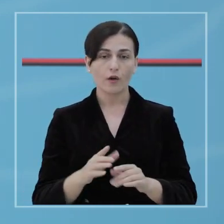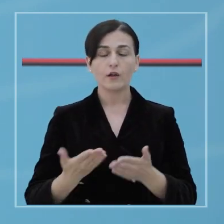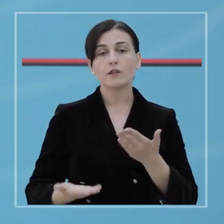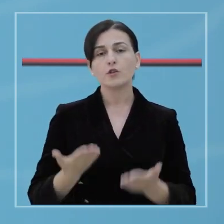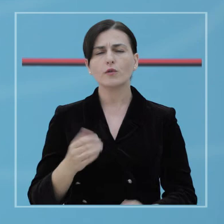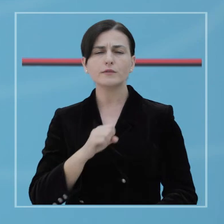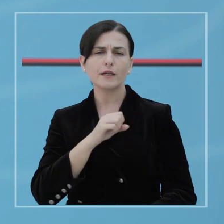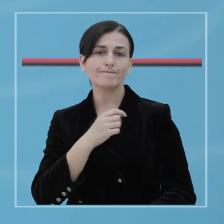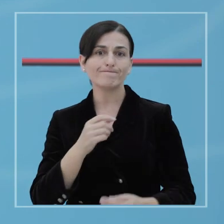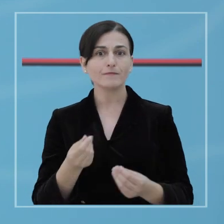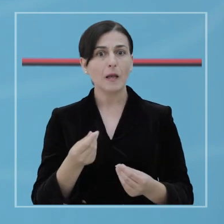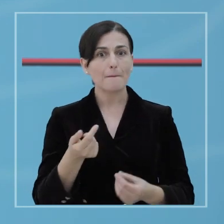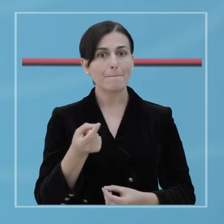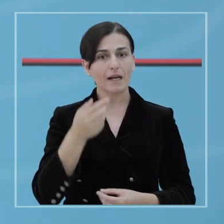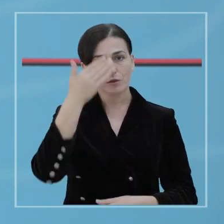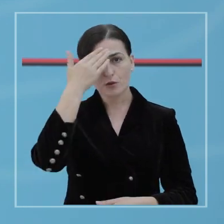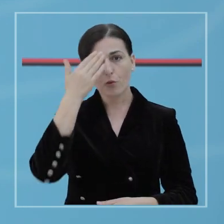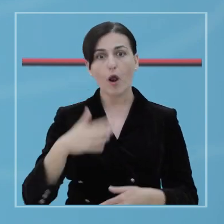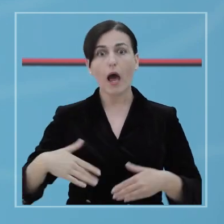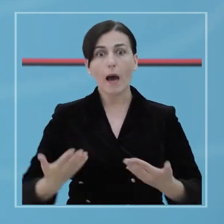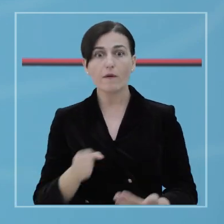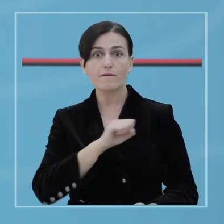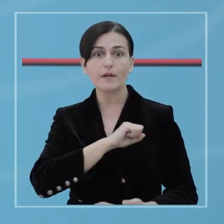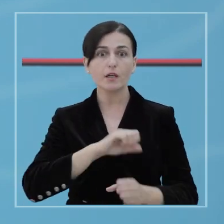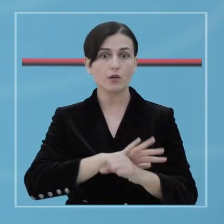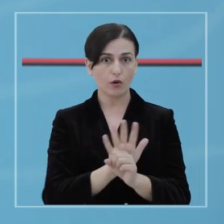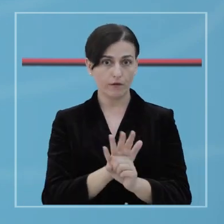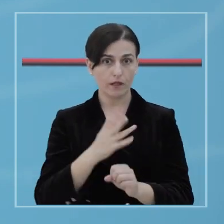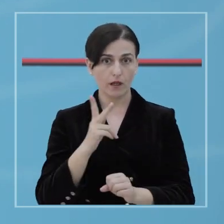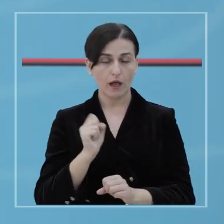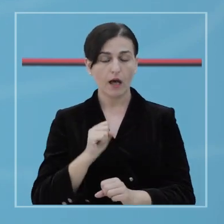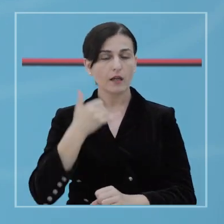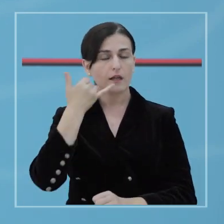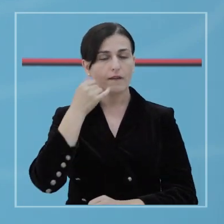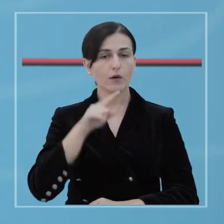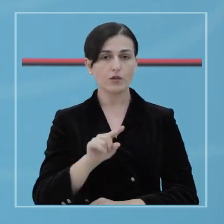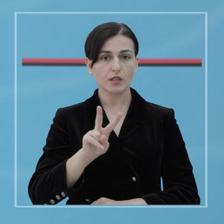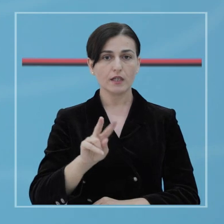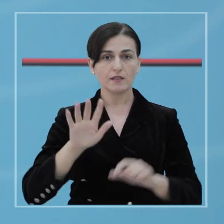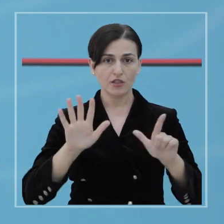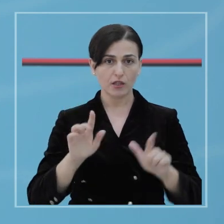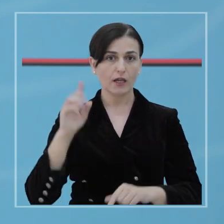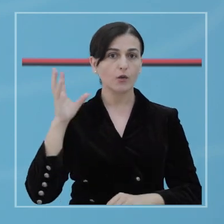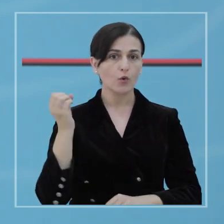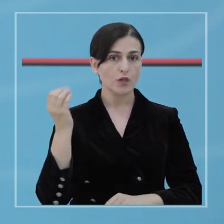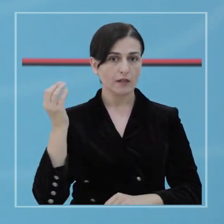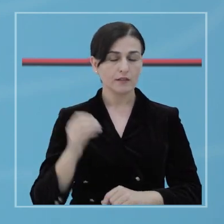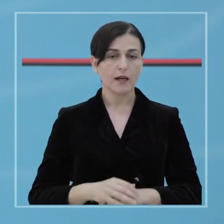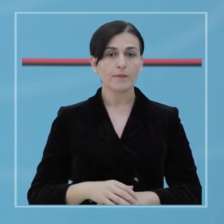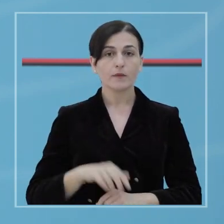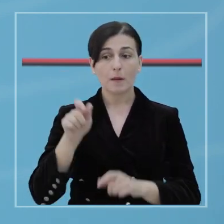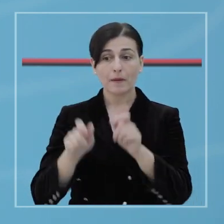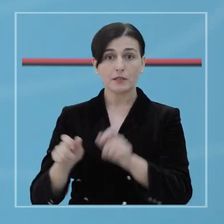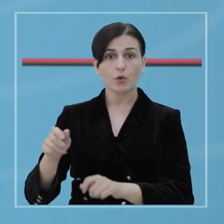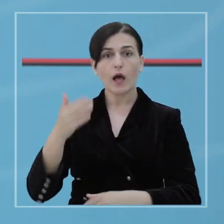Nëse keni shenja klinike dhe mendoni se keni COVID, telefononi nërmjën urgencës 127. Qytetarët të